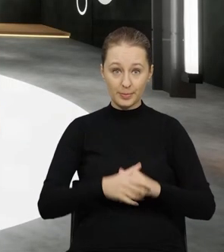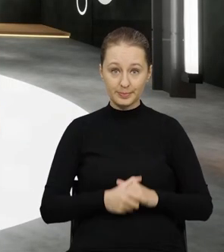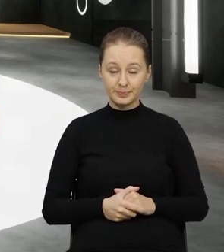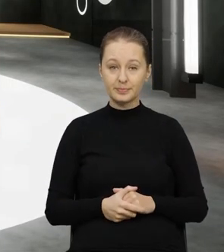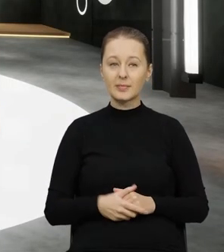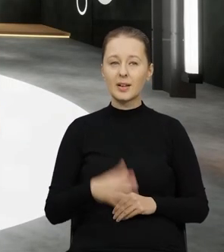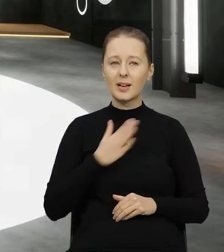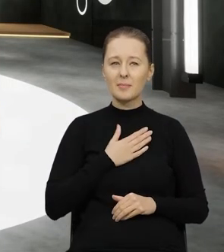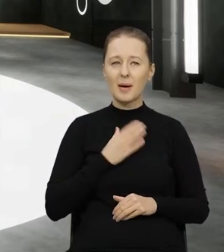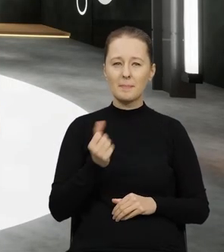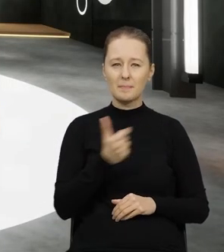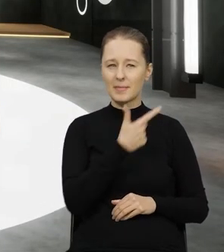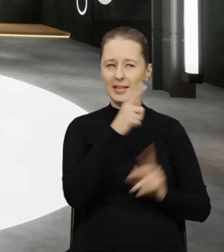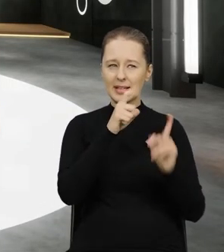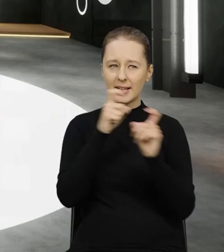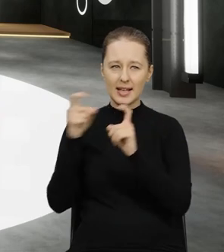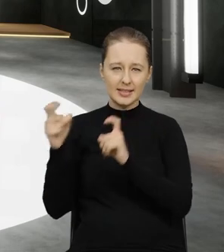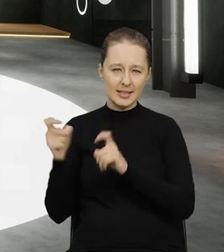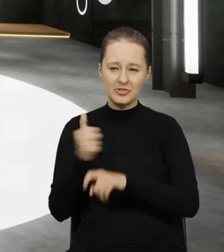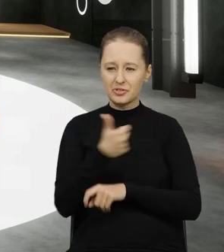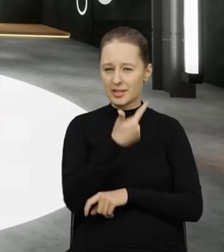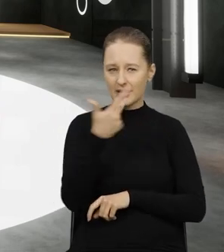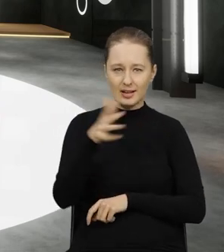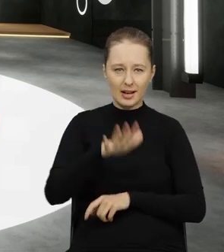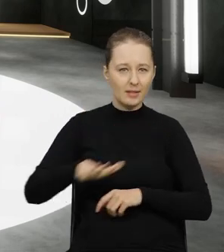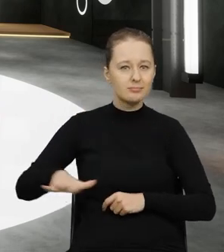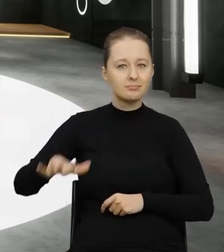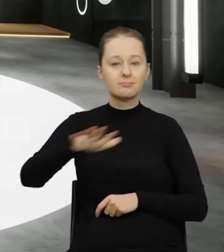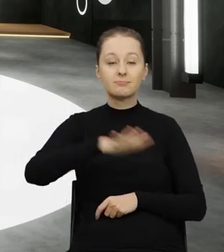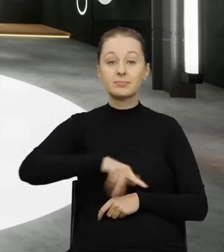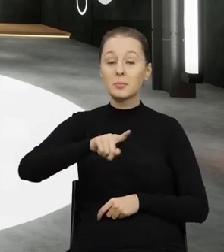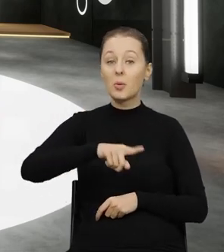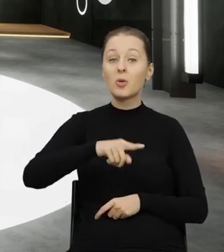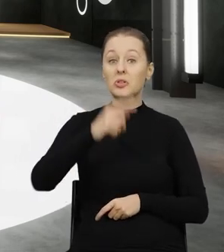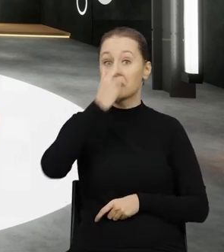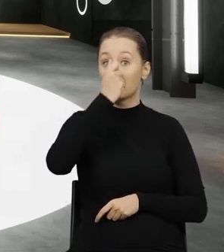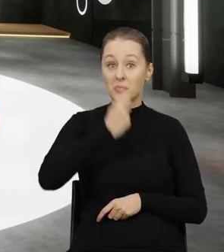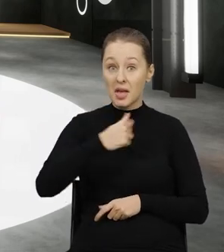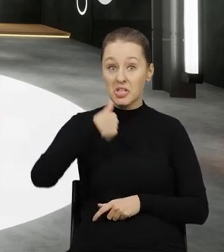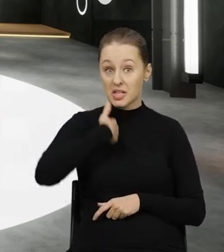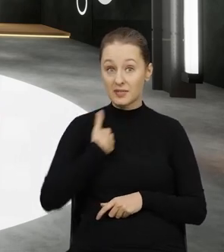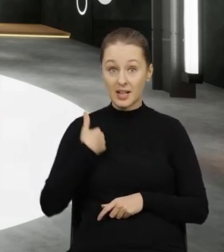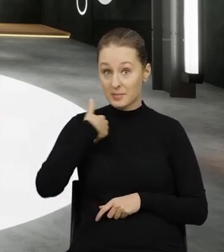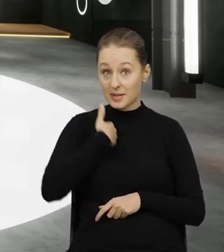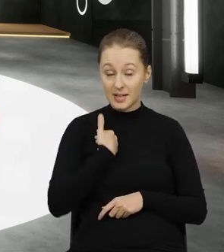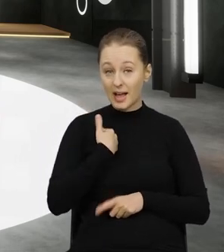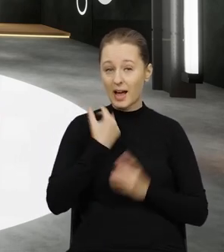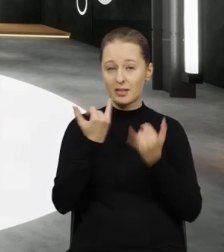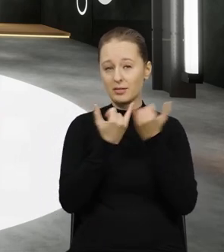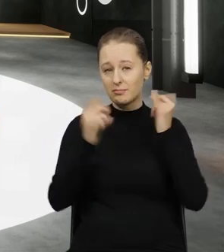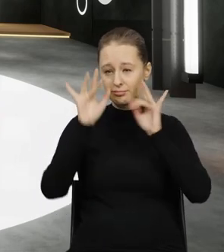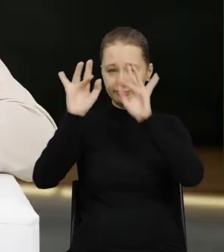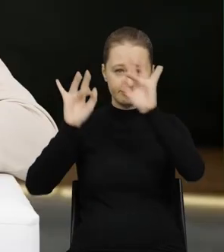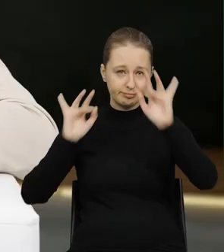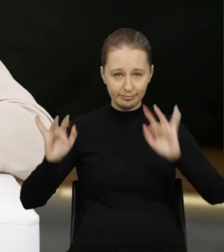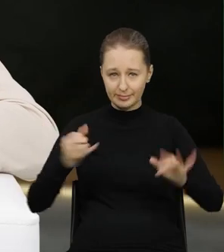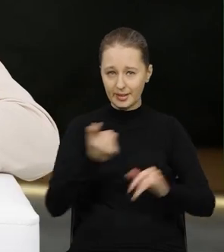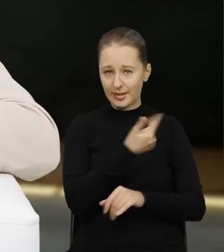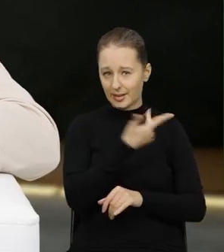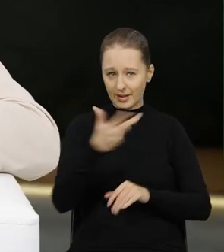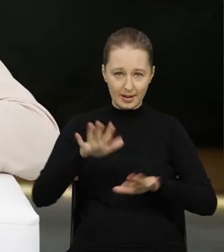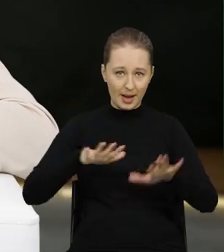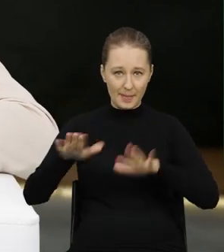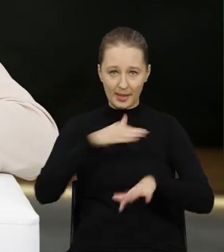I tutaj mam kilka zdjęć, kilku lokalizacji, bo te odpady z Wielkiej Brytanii były umieszczone w kilku